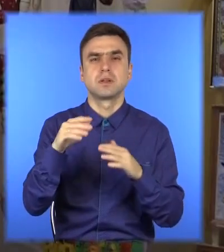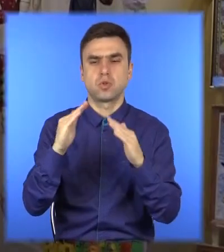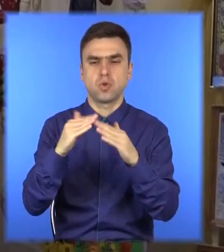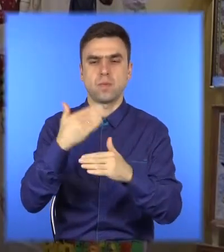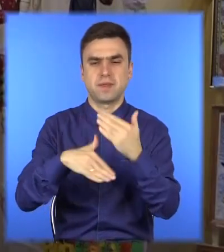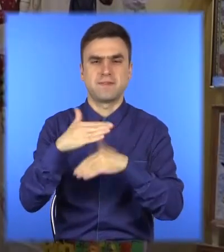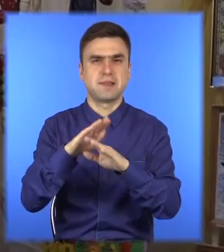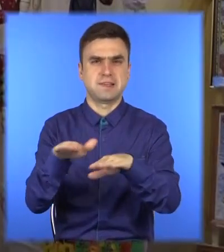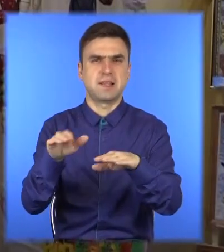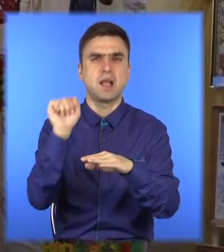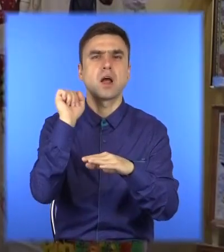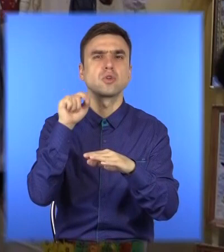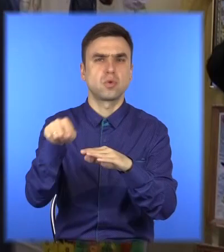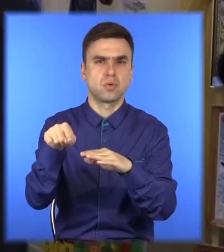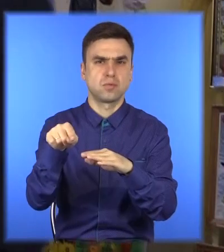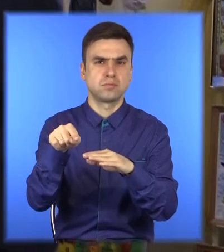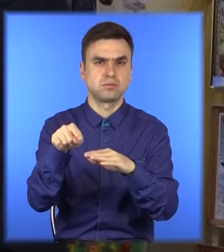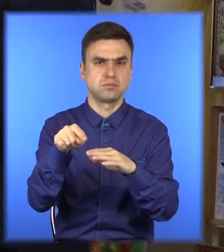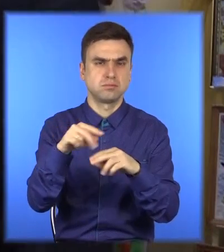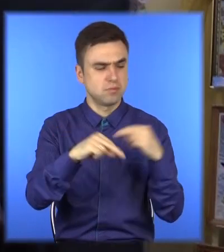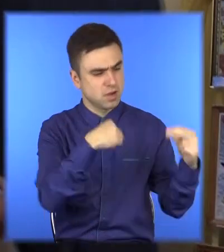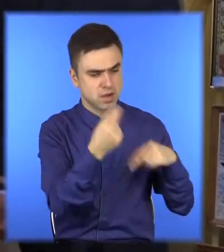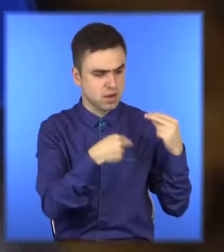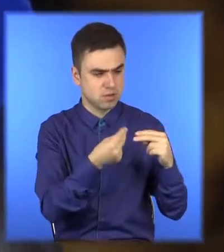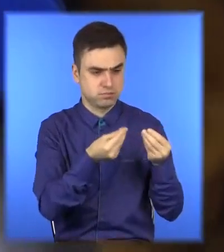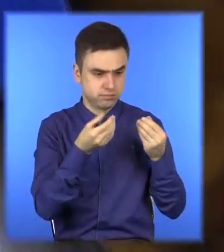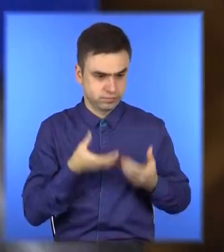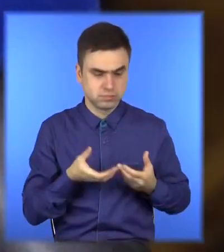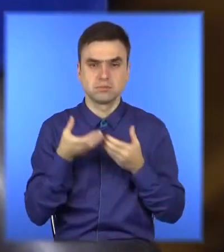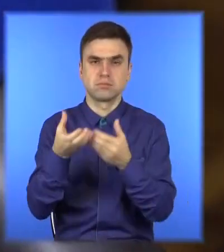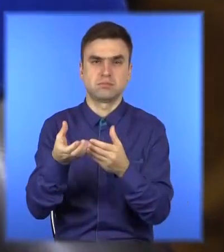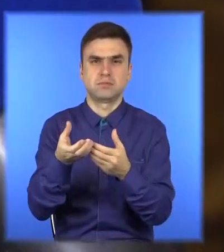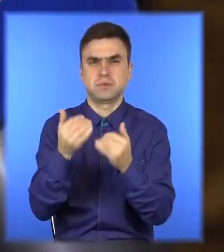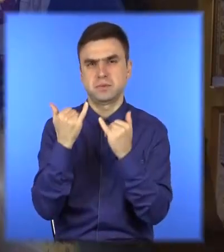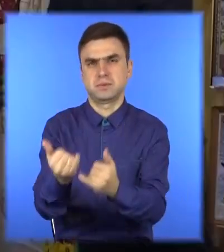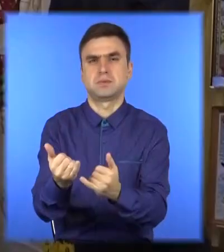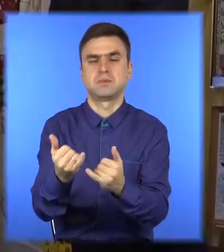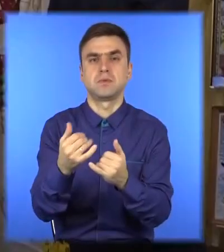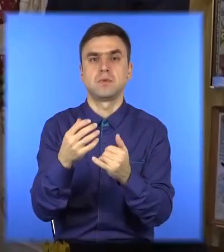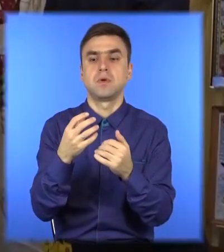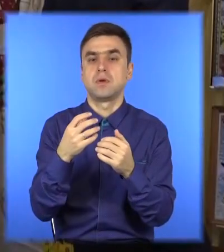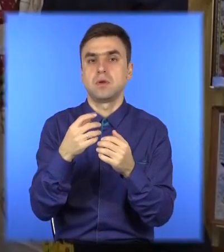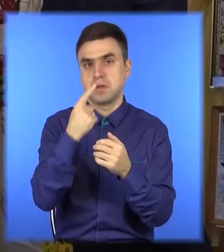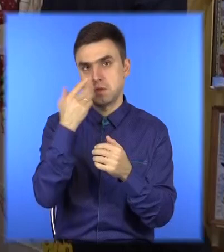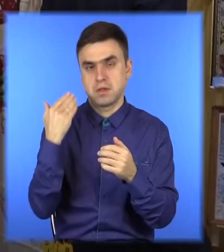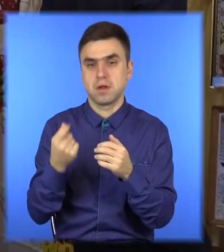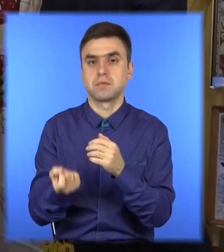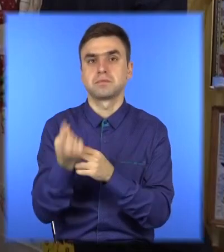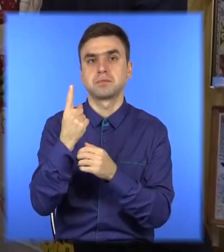прибавився вчебно-реабілікаційний центр «Перлина» і додавався проєкт «Хоспис». Хочу сказати,